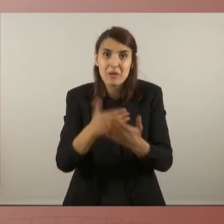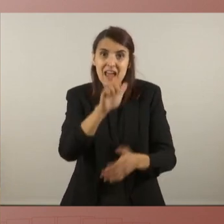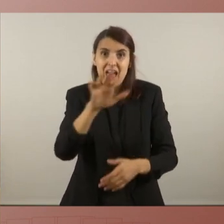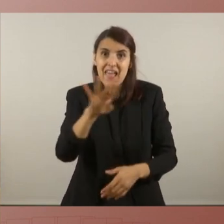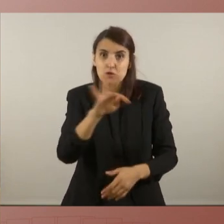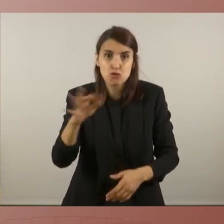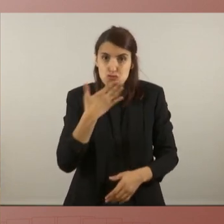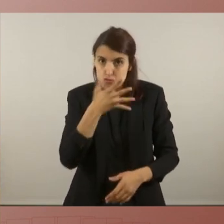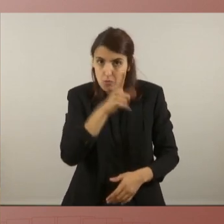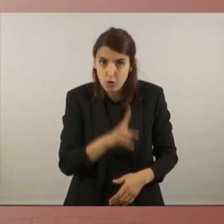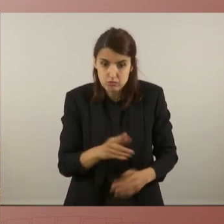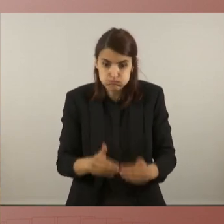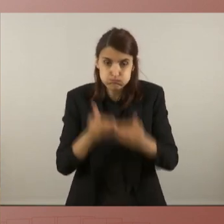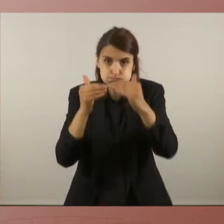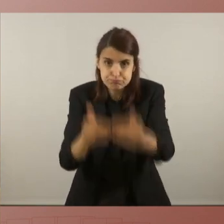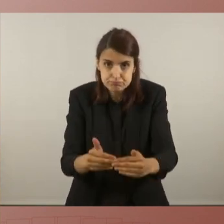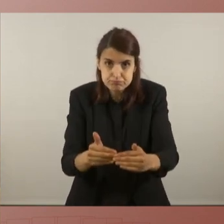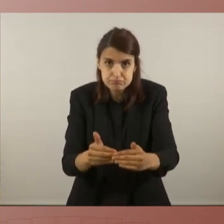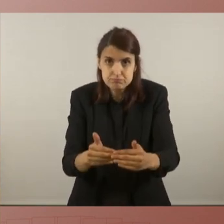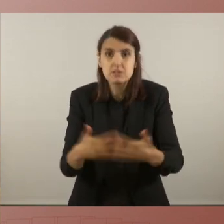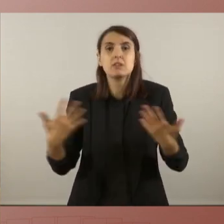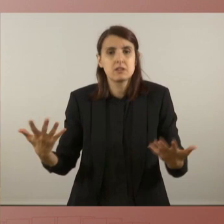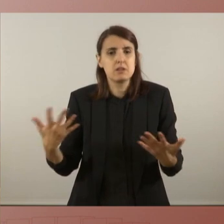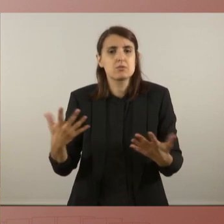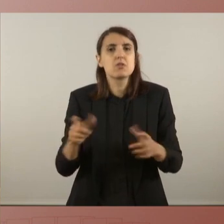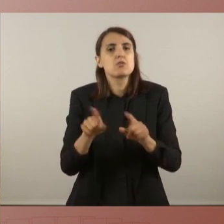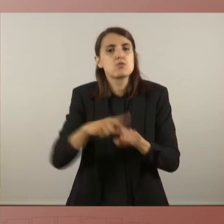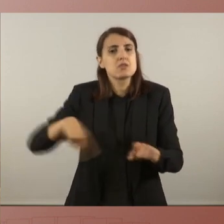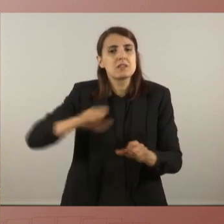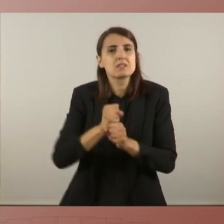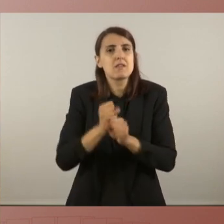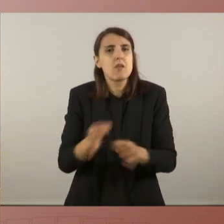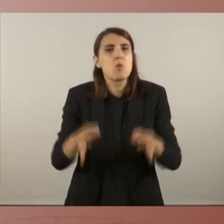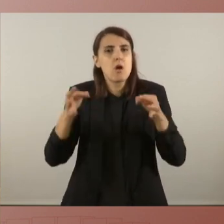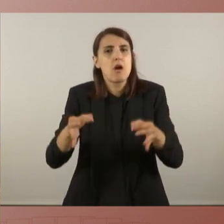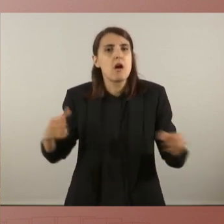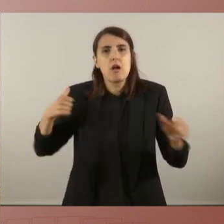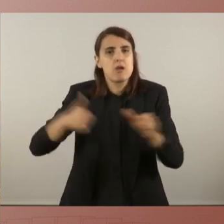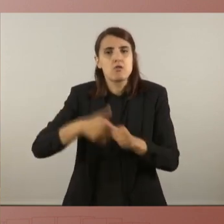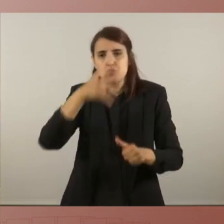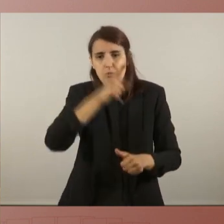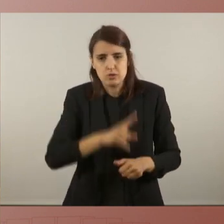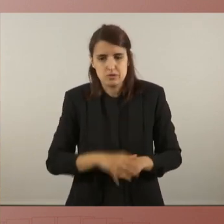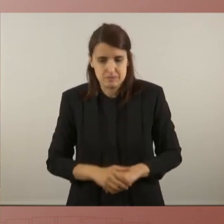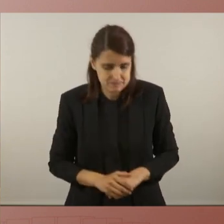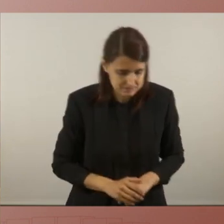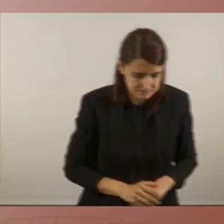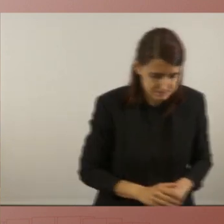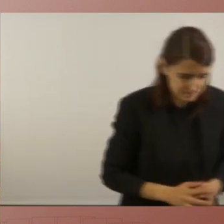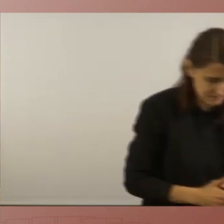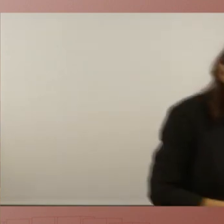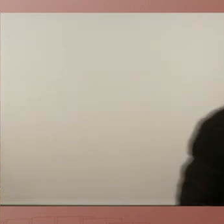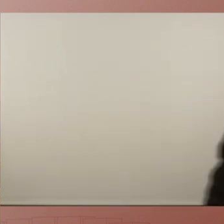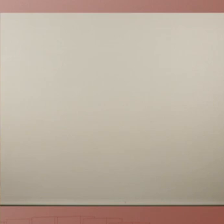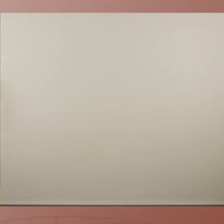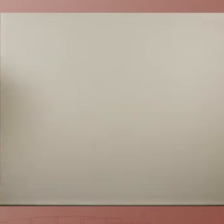el que no podem fer és afrontar-la amb els mecanismes de sempre perquè ja sabem que el capitalisme fracassa hem